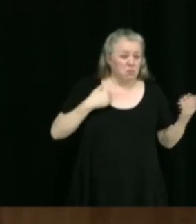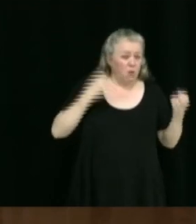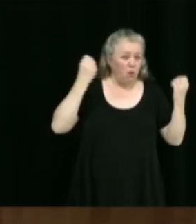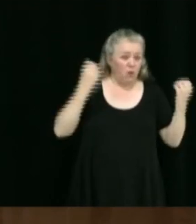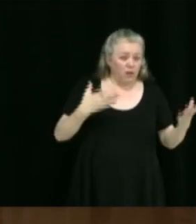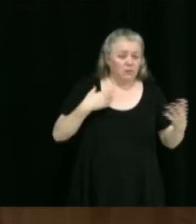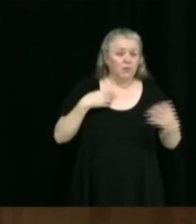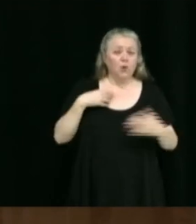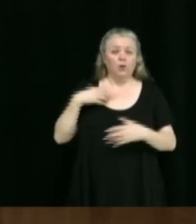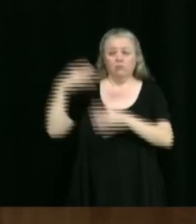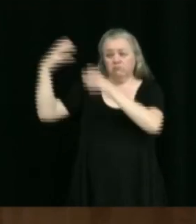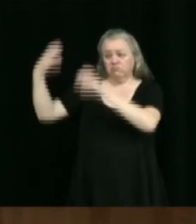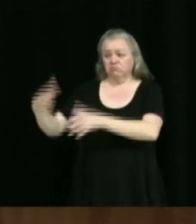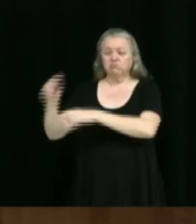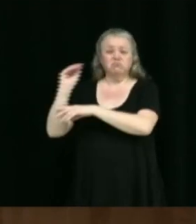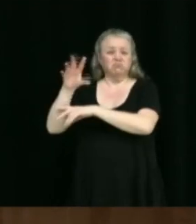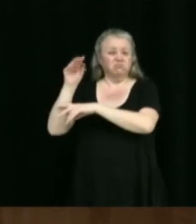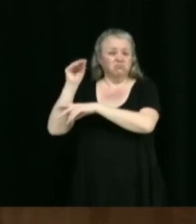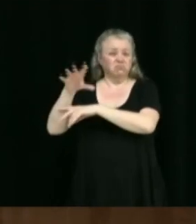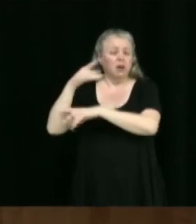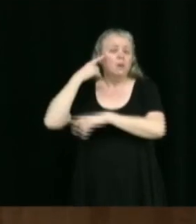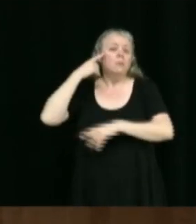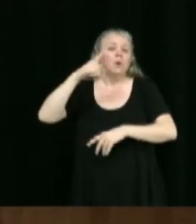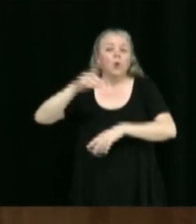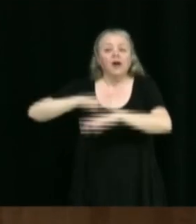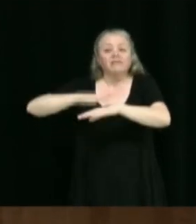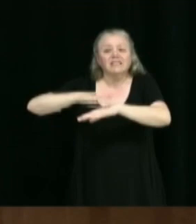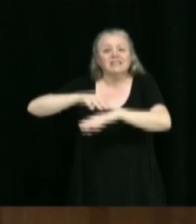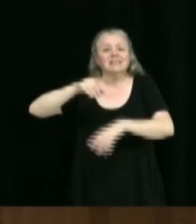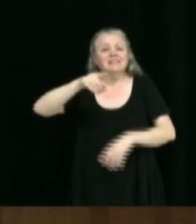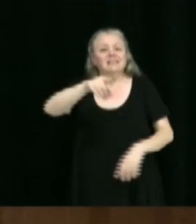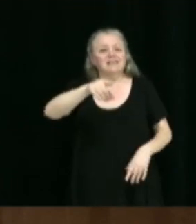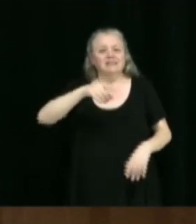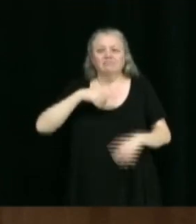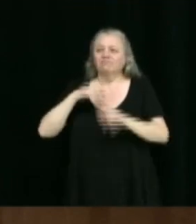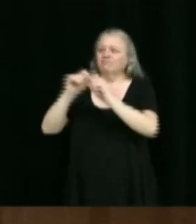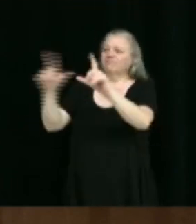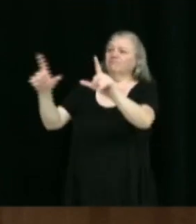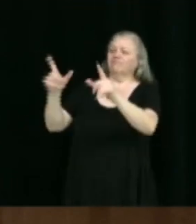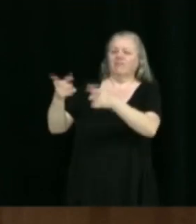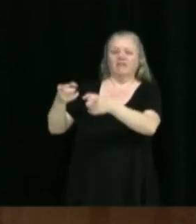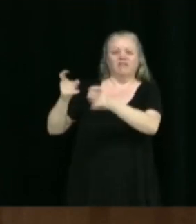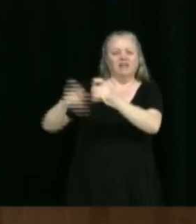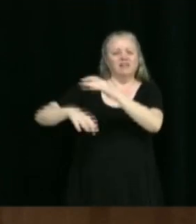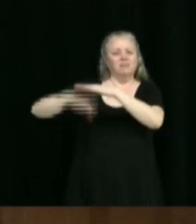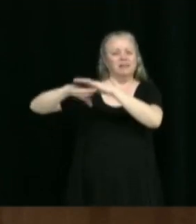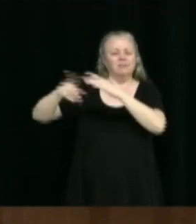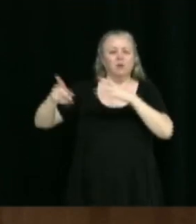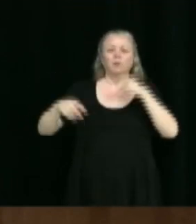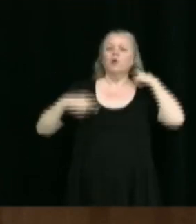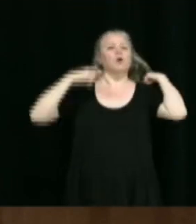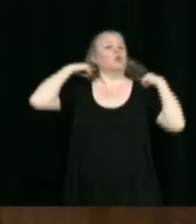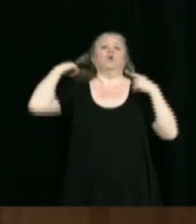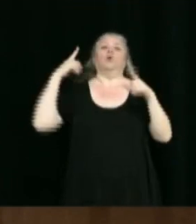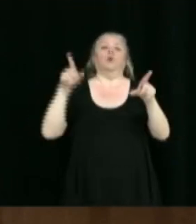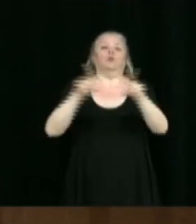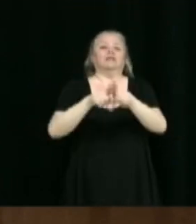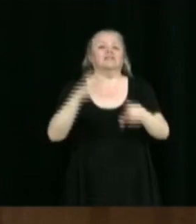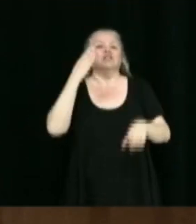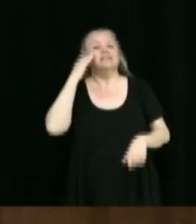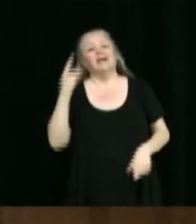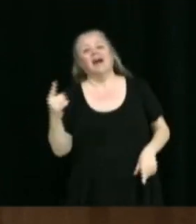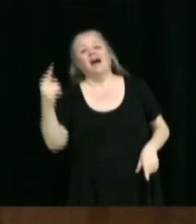vitesse à laquelle monter, ça aiderait peut-être à la réduction de la vitesse déjà. Secondement, je sais qu'il y a des heures d'ouverture au pavillon en haut.